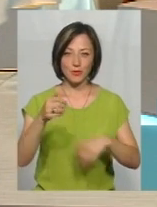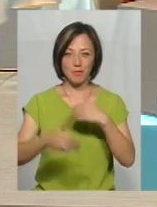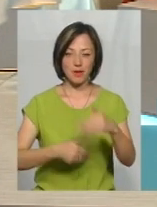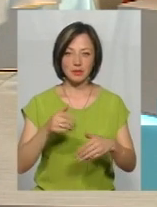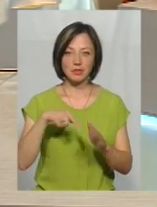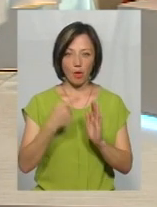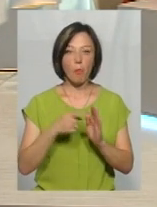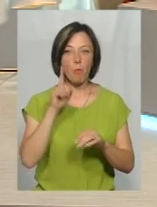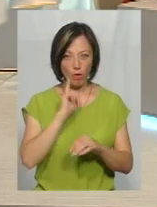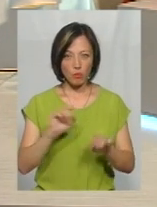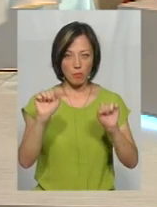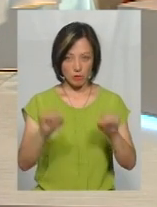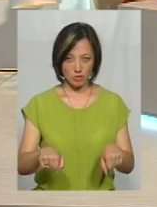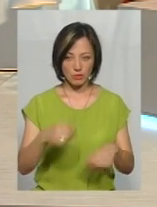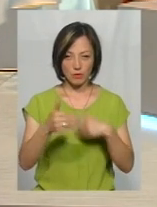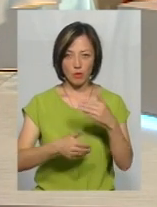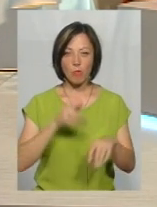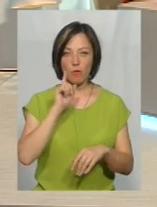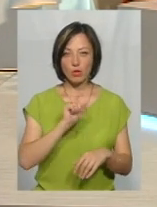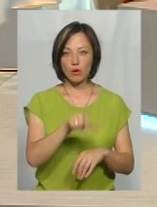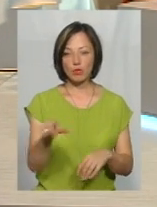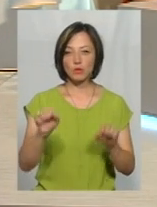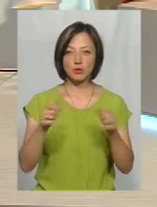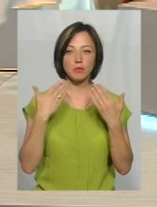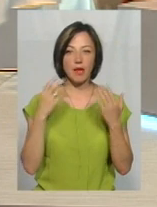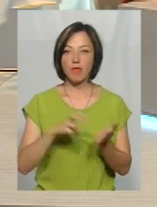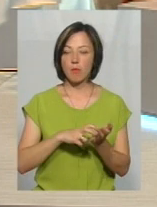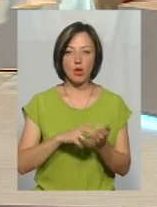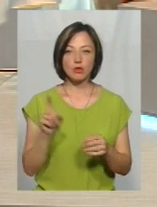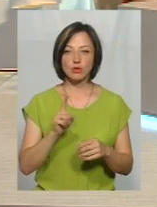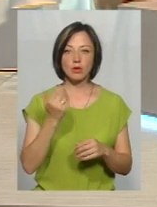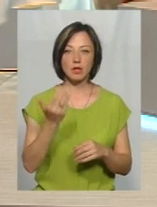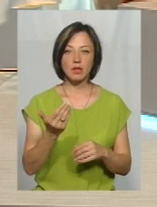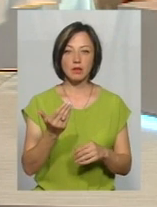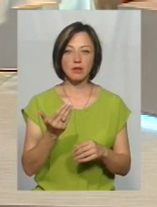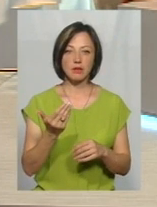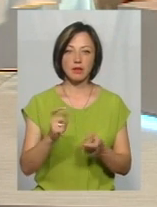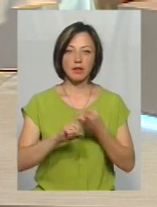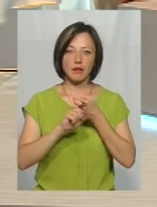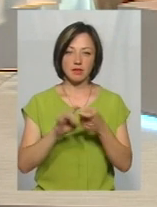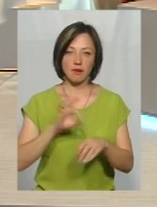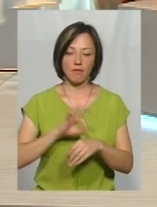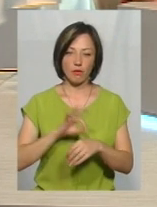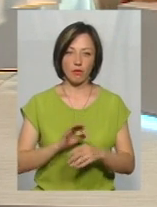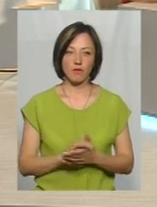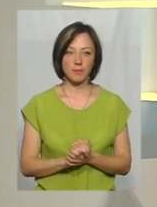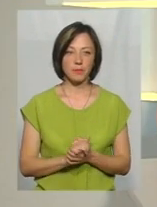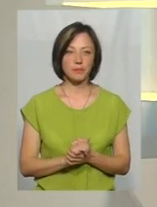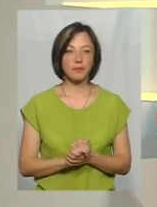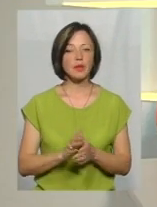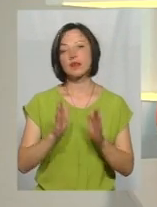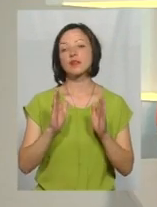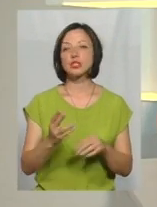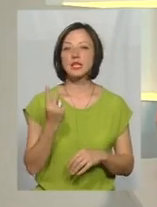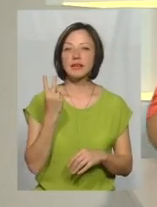Поки що маємо безпечну річку. Поки що люди можуть відпочивати, не боячась за те, чи хватять вони якісь захворювання, чи ні. І лише